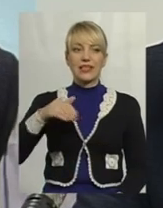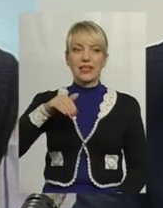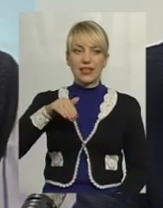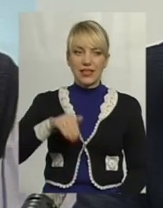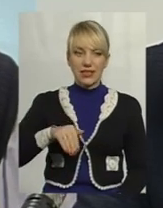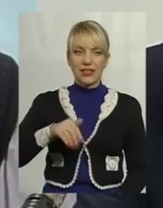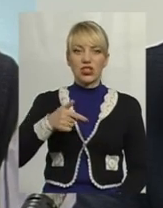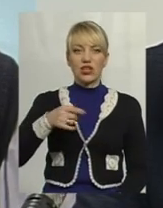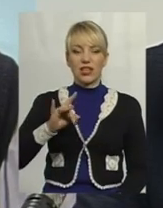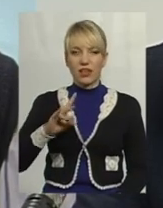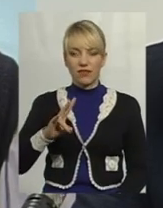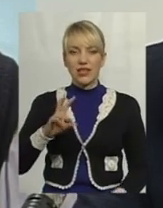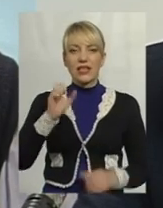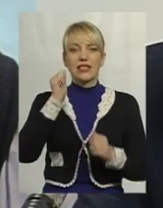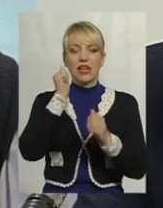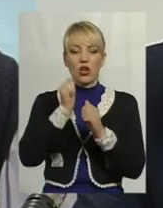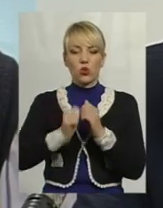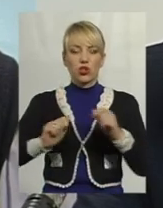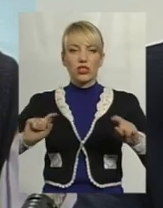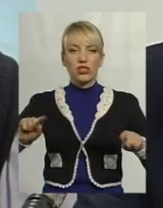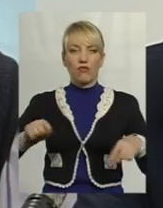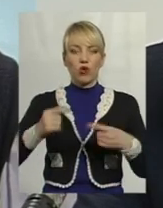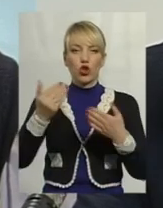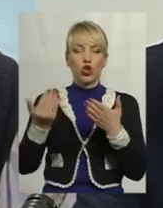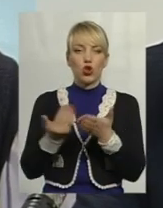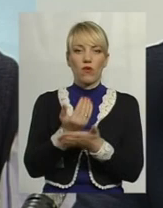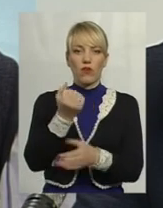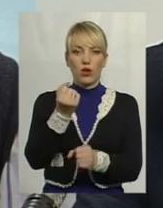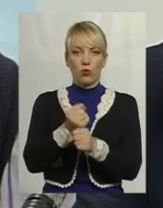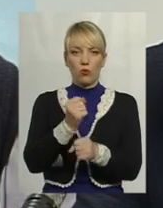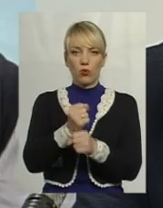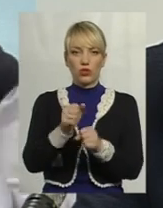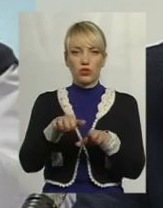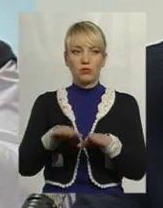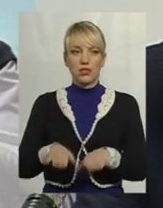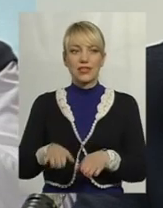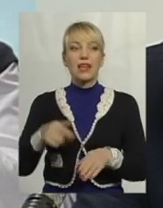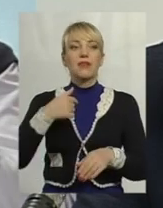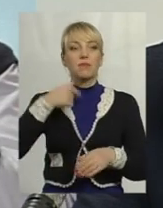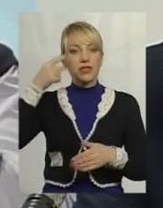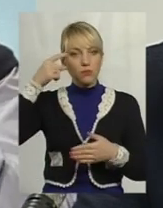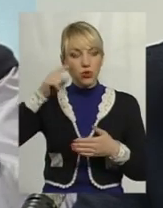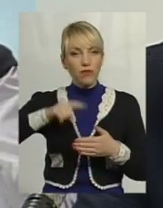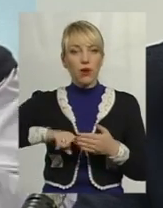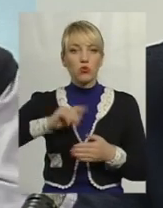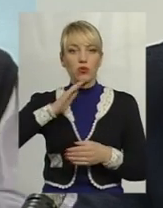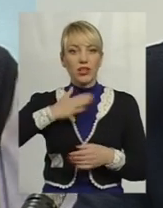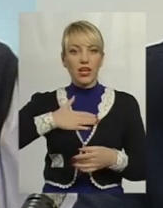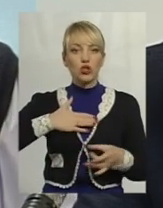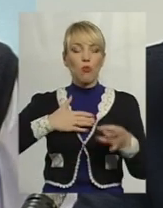за кожне створене робоче місце. І ми сподіваємося, що і на нашому регіональному рівні ми теж будемо мати